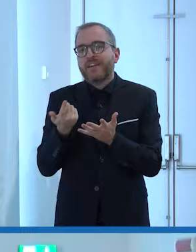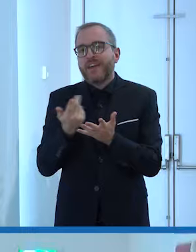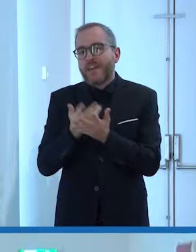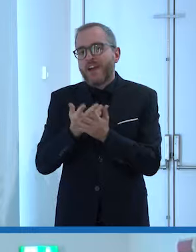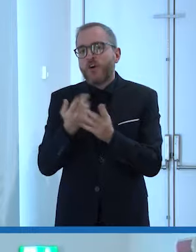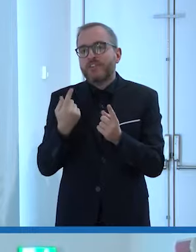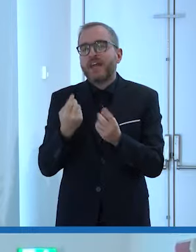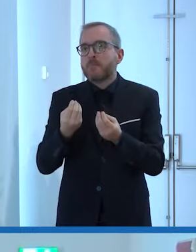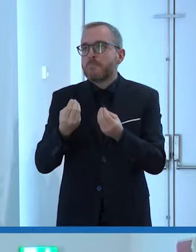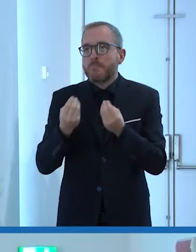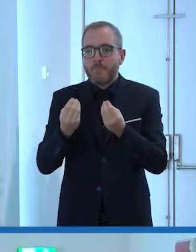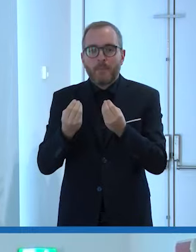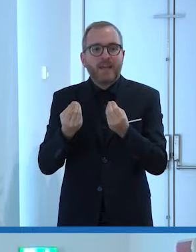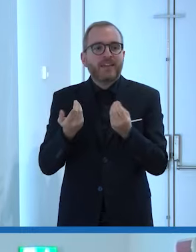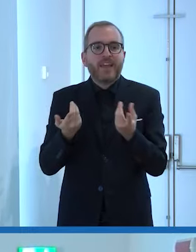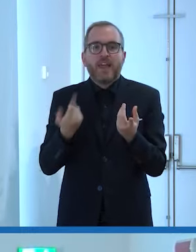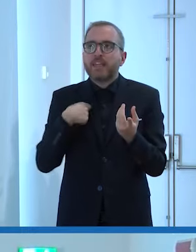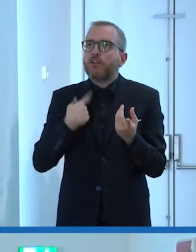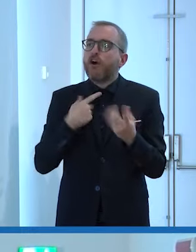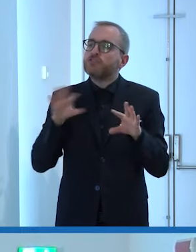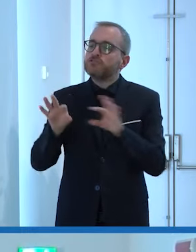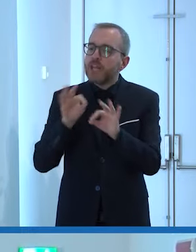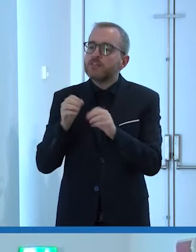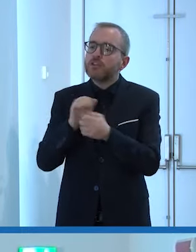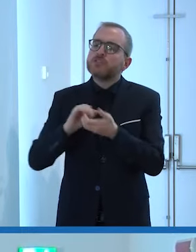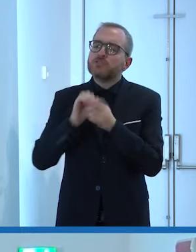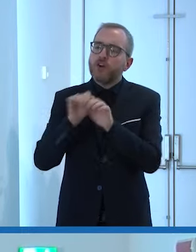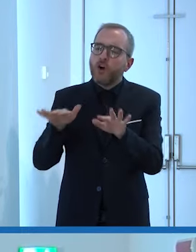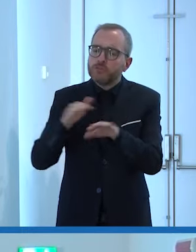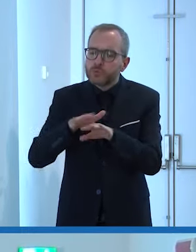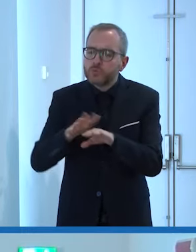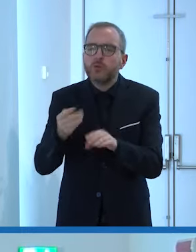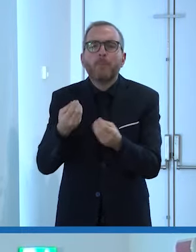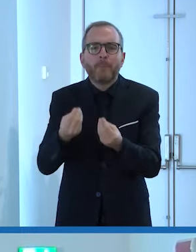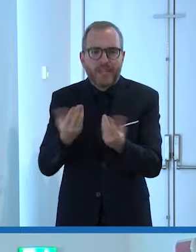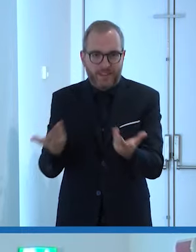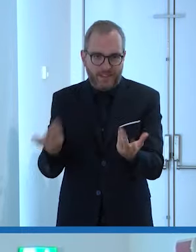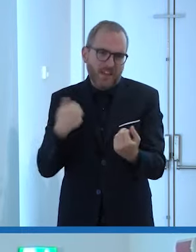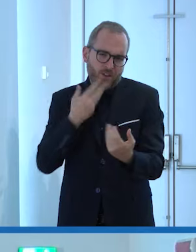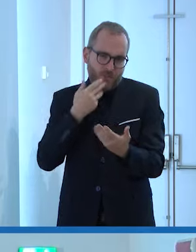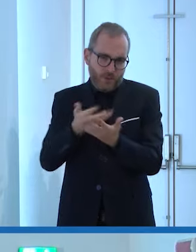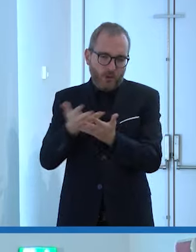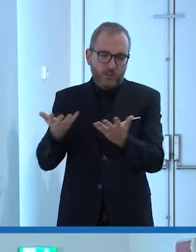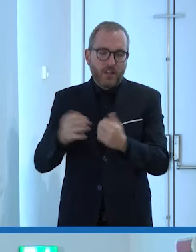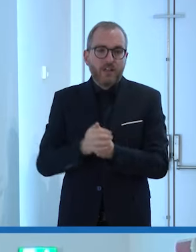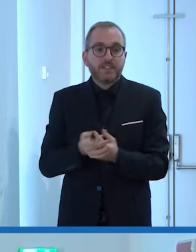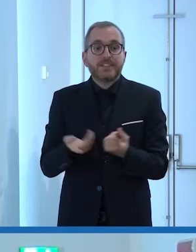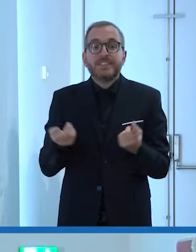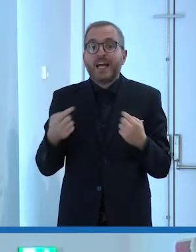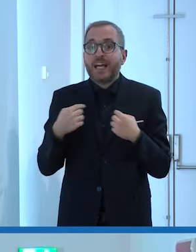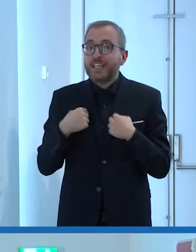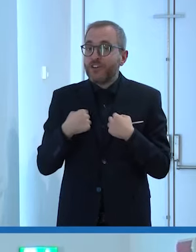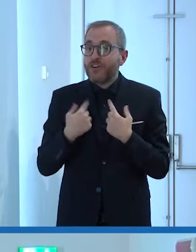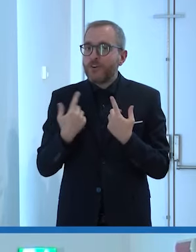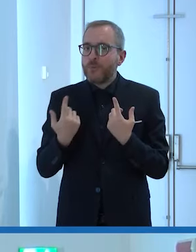spinto a raccontarmi sui social purtroppo mettiamola così vivo in un contesto